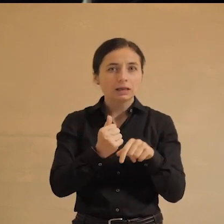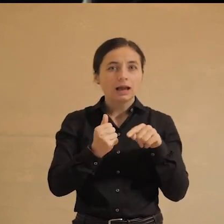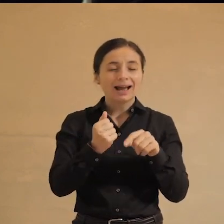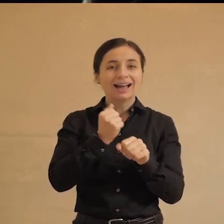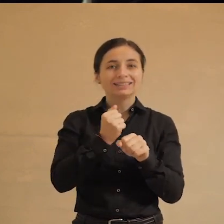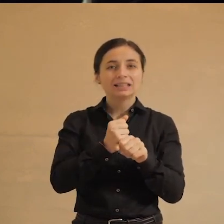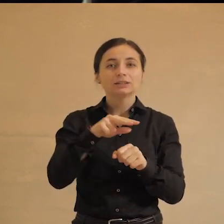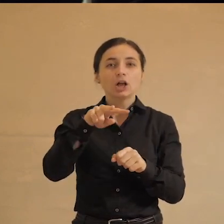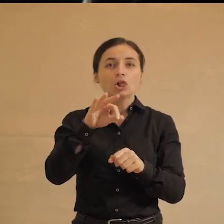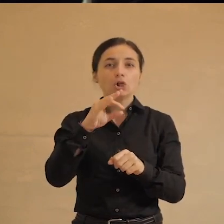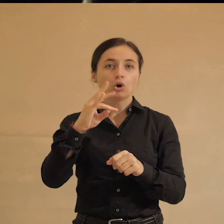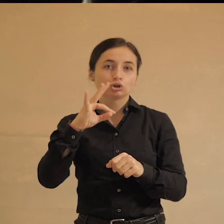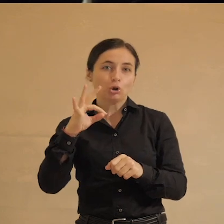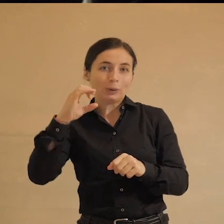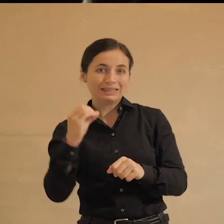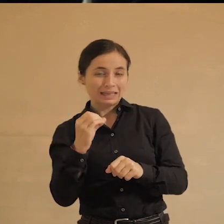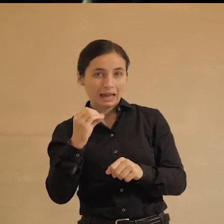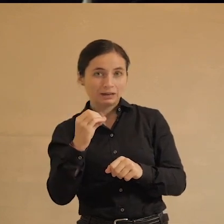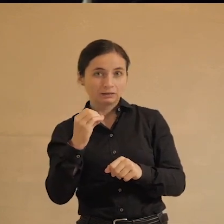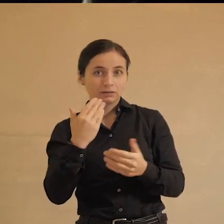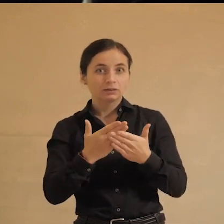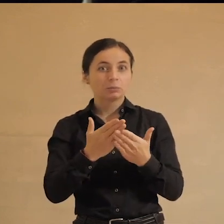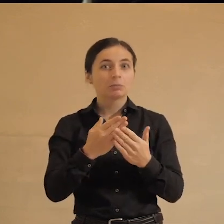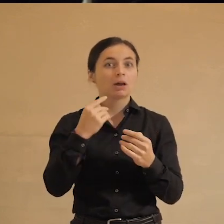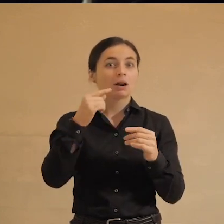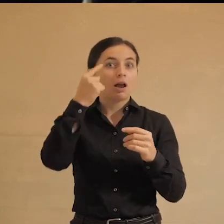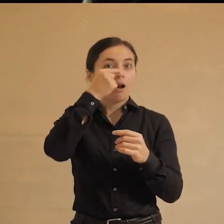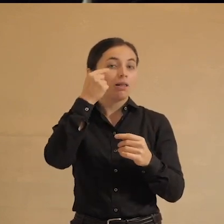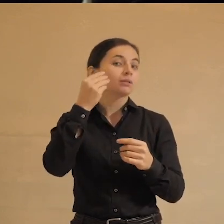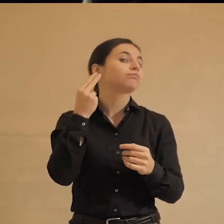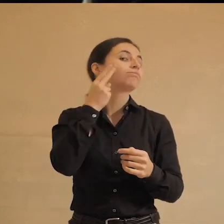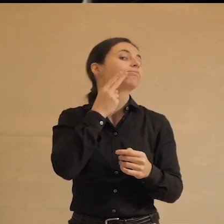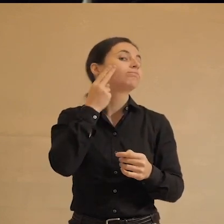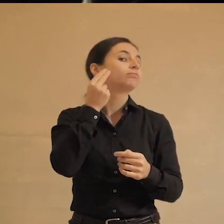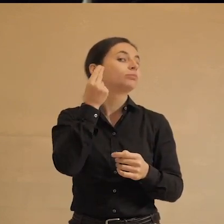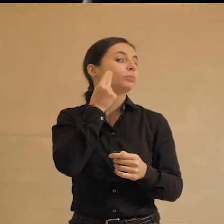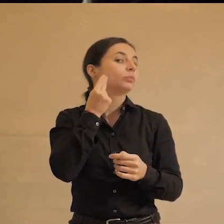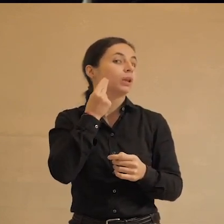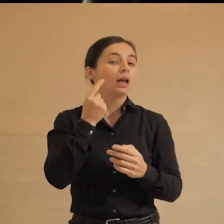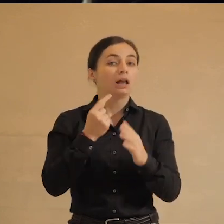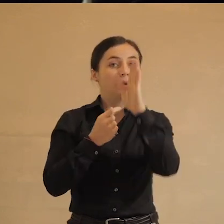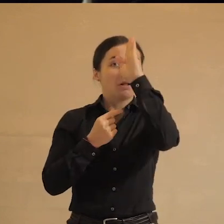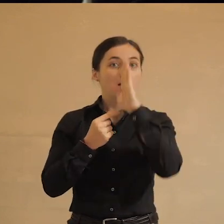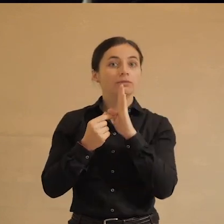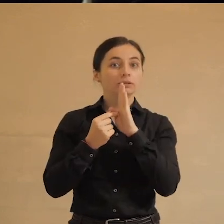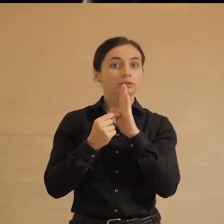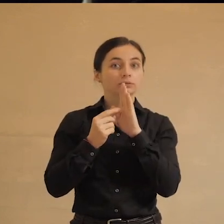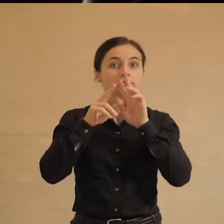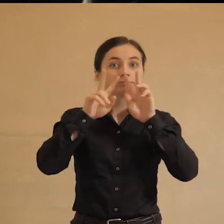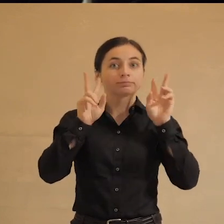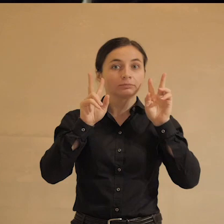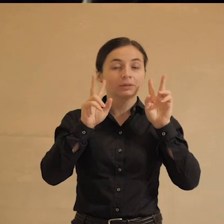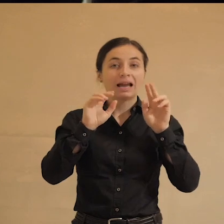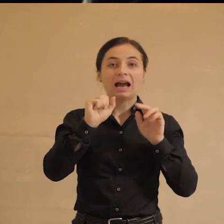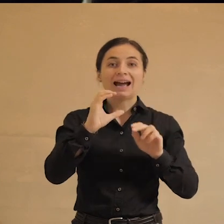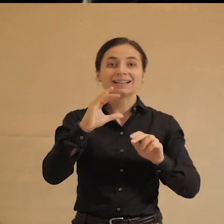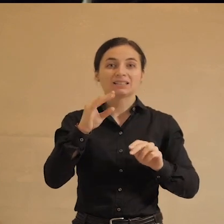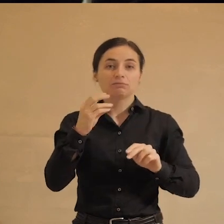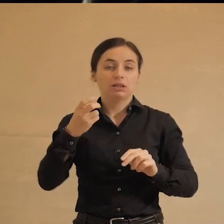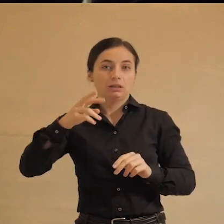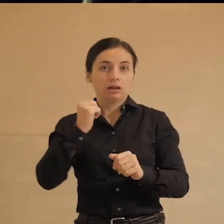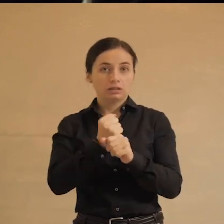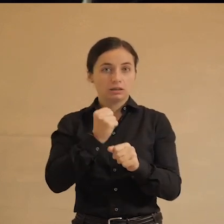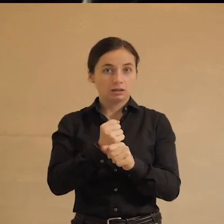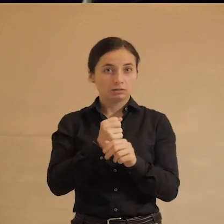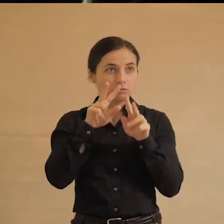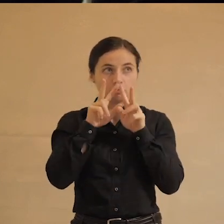себе ложное лицо, есть рисовать, например, глаз на щеке. Или делать одну половину лица, не похожую на другую, асимметричным его сделать.